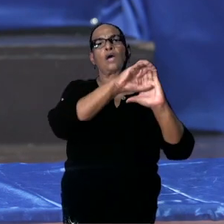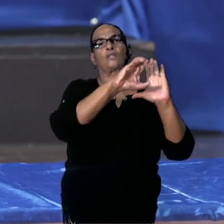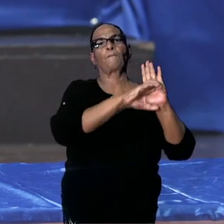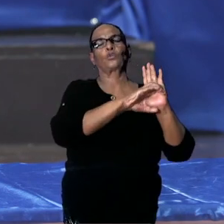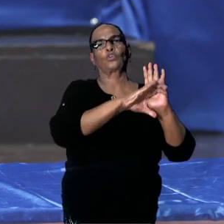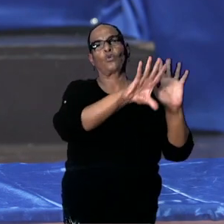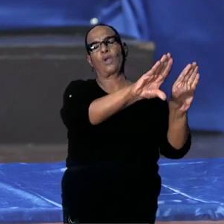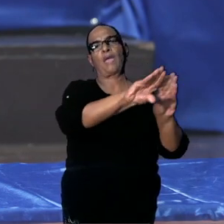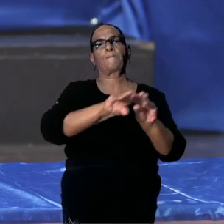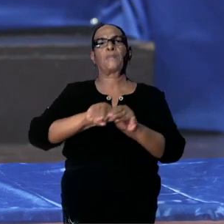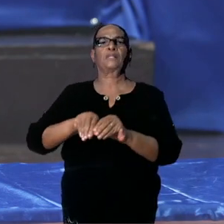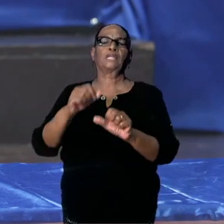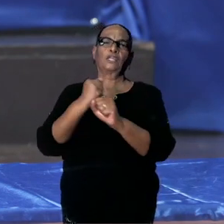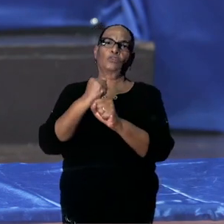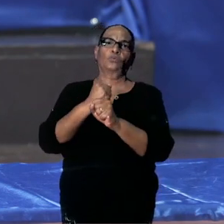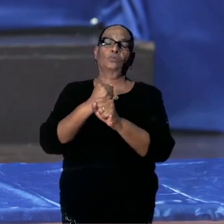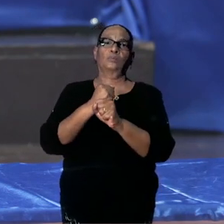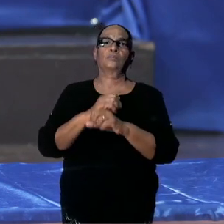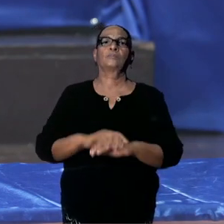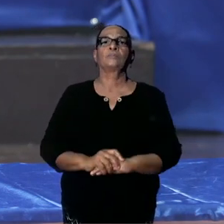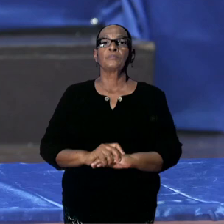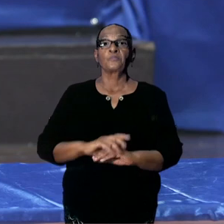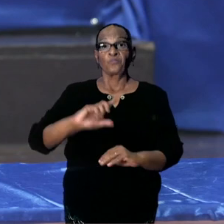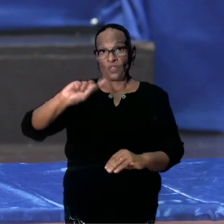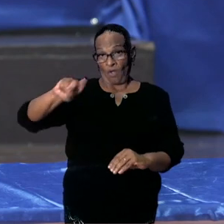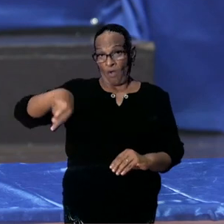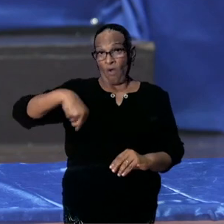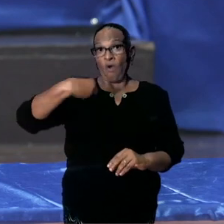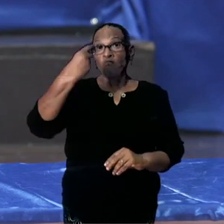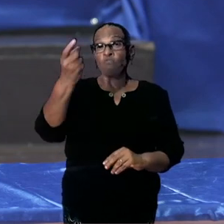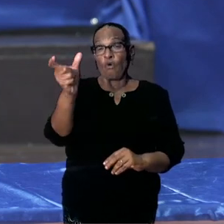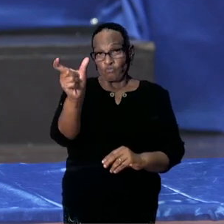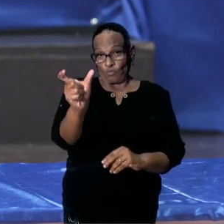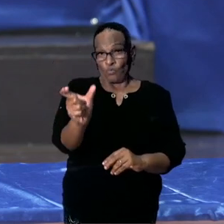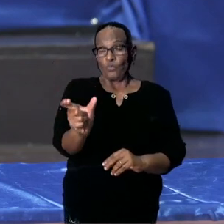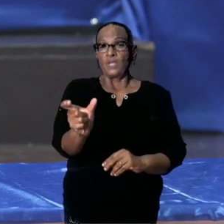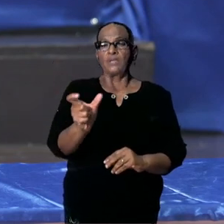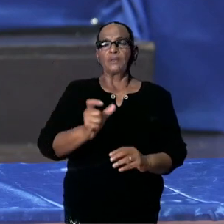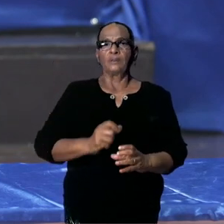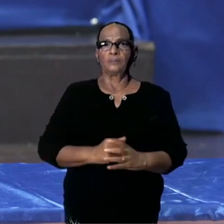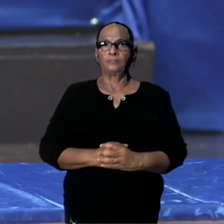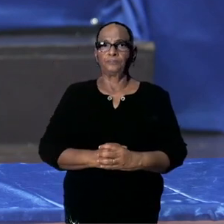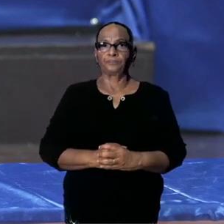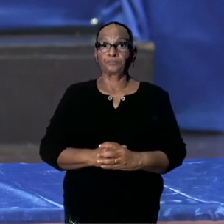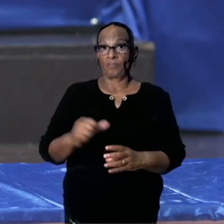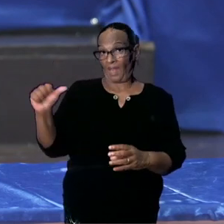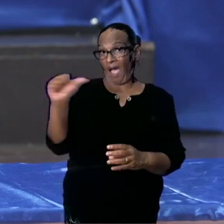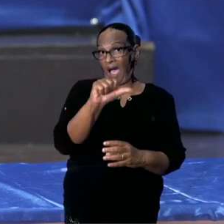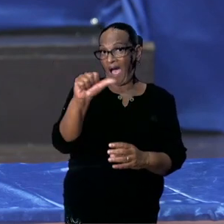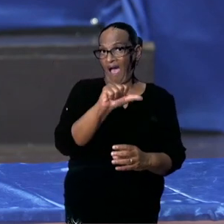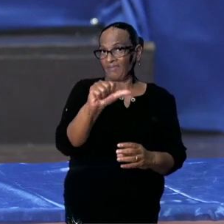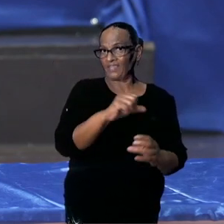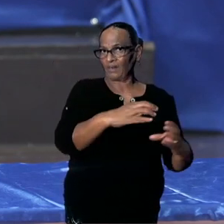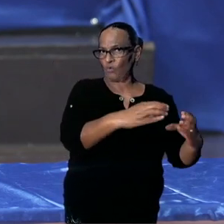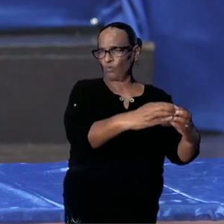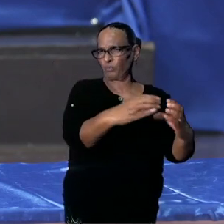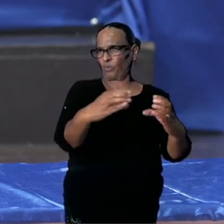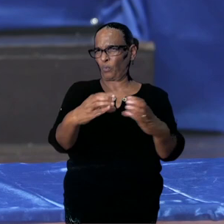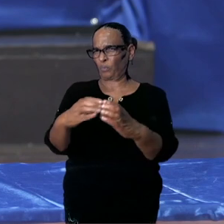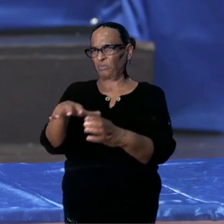In aanloop naar de volgende week kan ik alvast meedelen dat wij de overige sectoren die dus